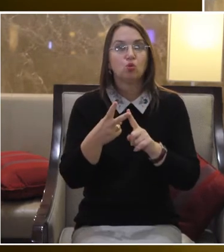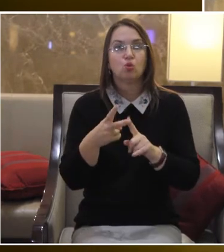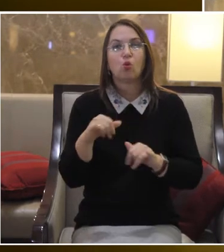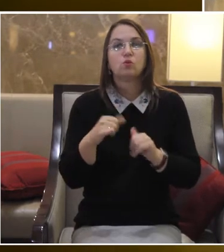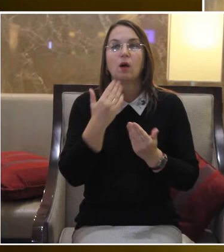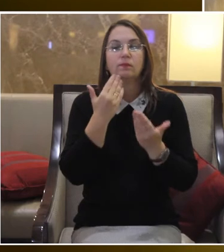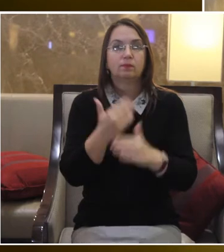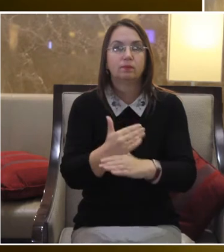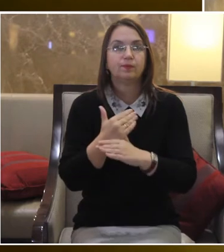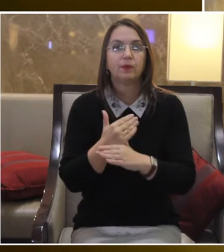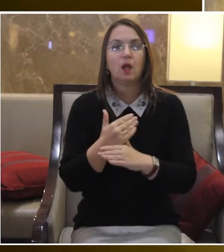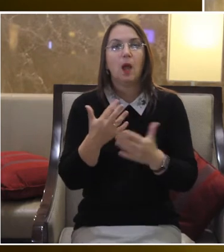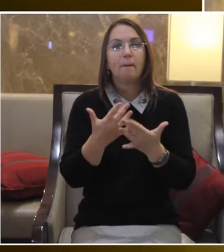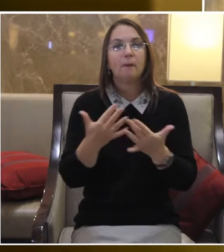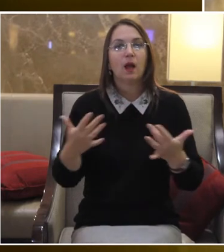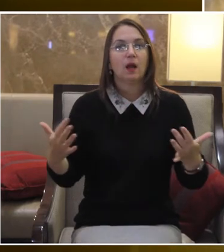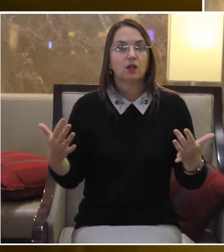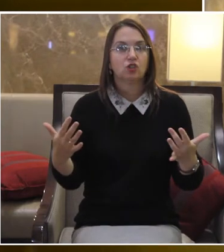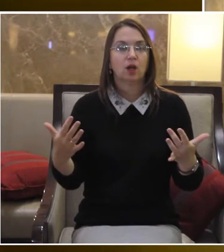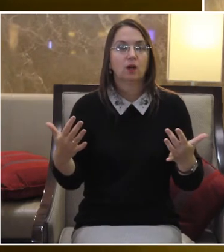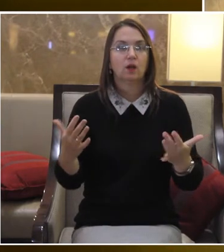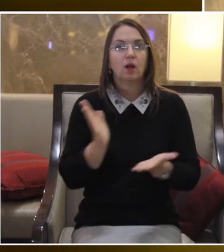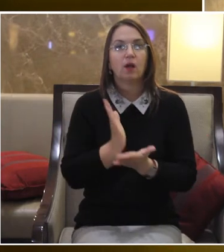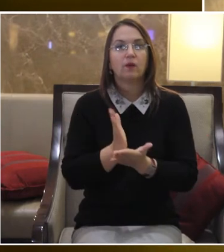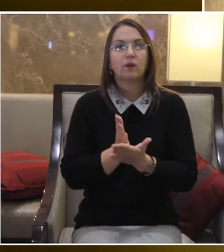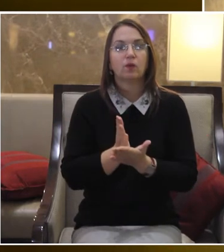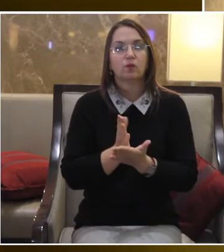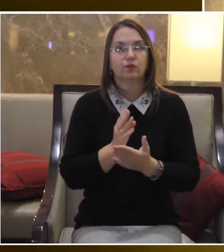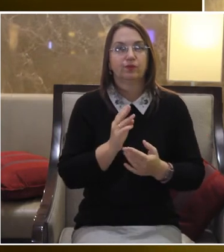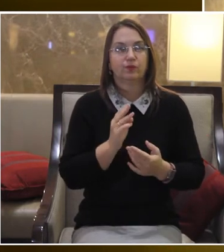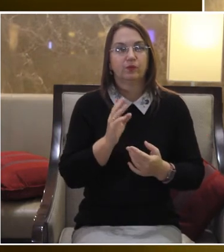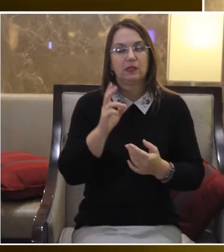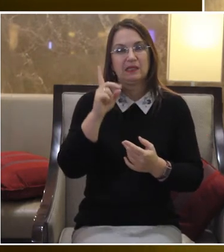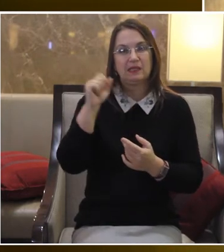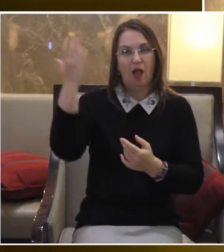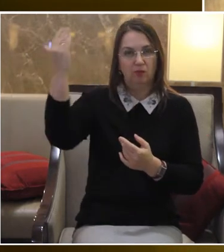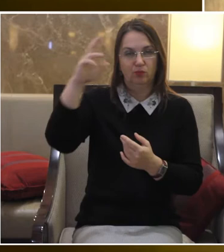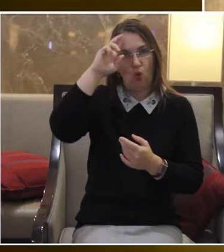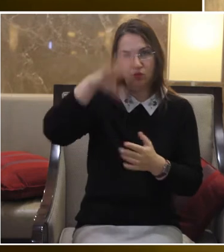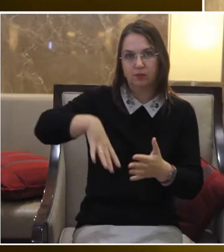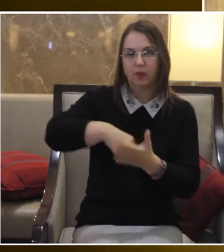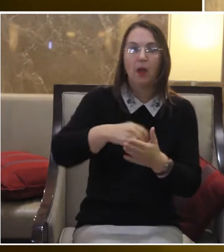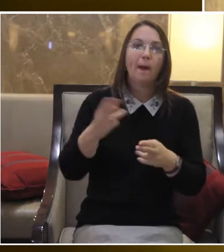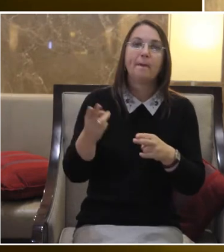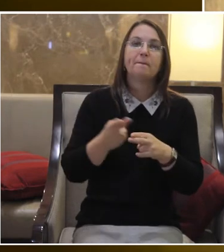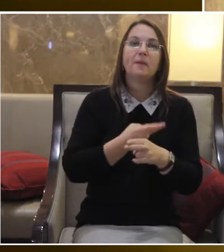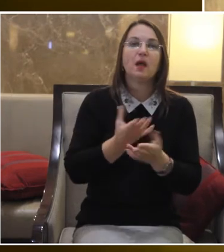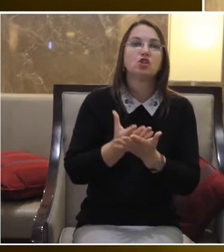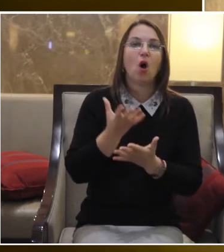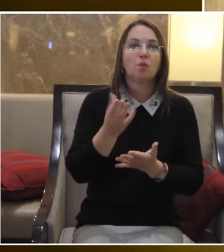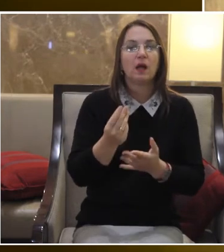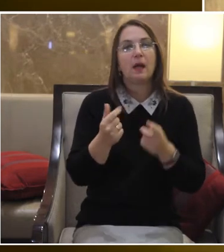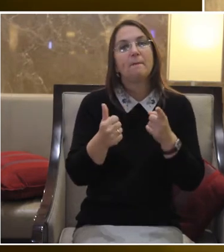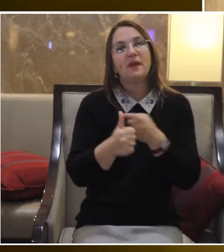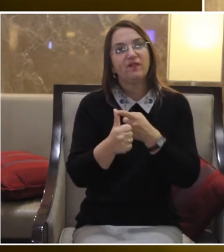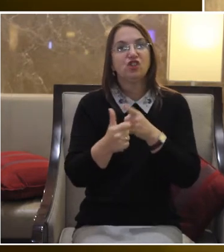мережа, яка функціонує за рахунок держави, тобто беззаплатна первинна та вторинна правова допомога